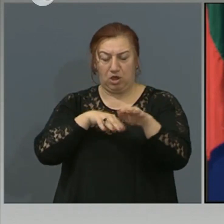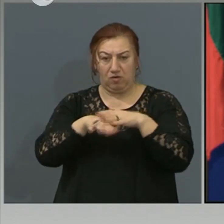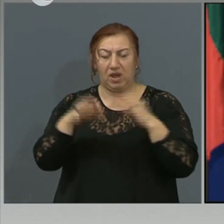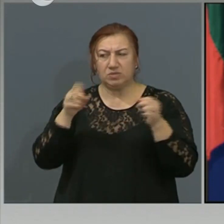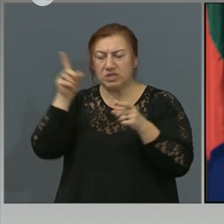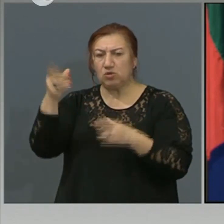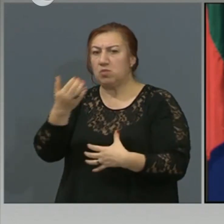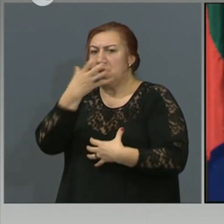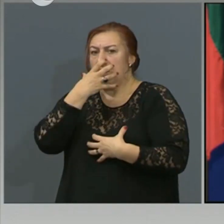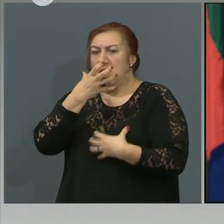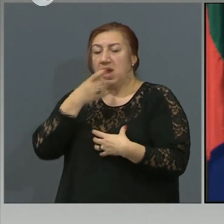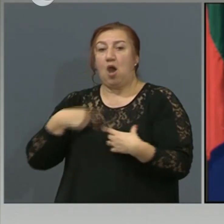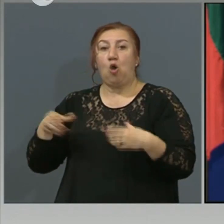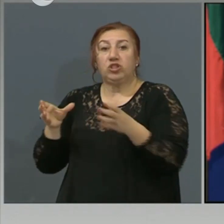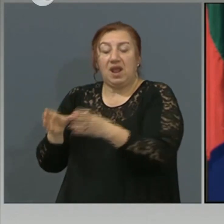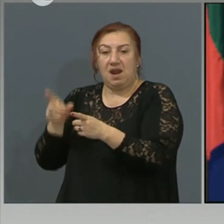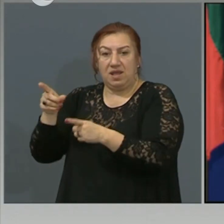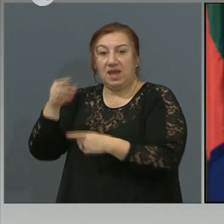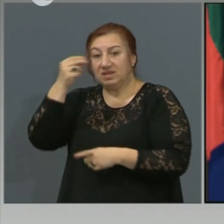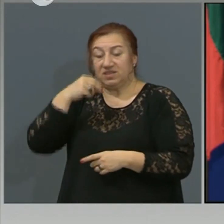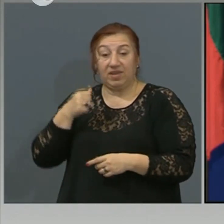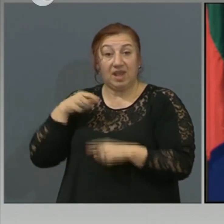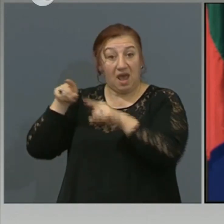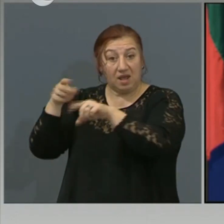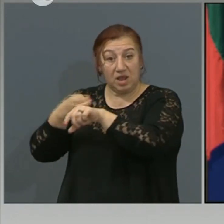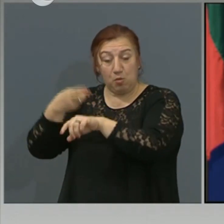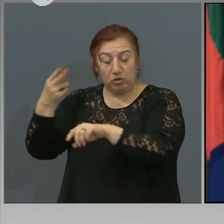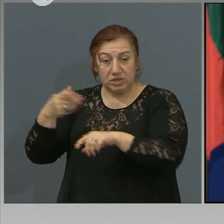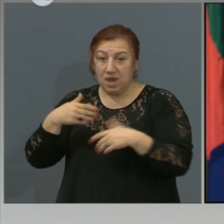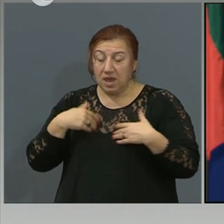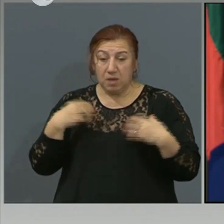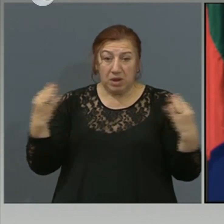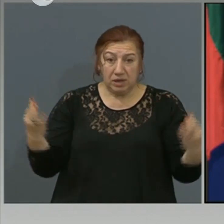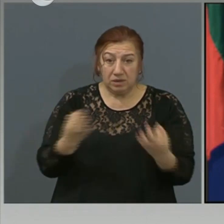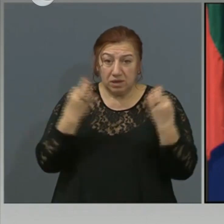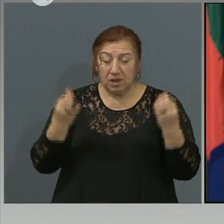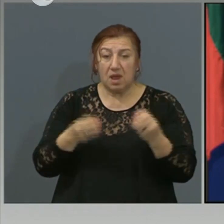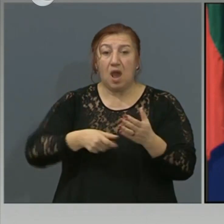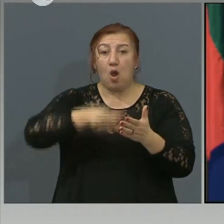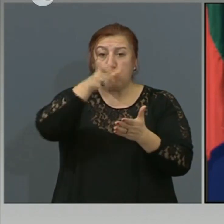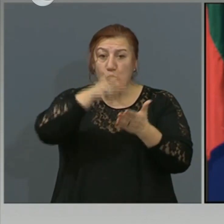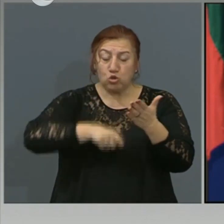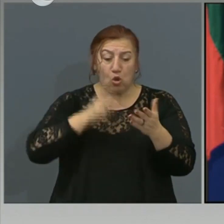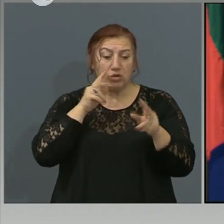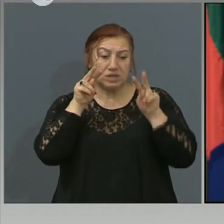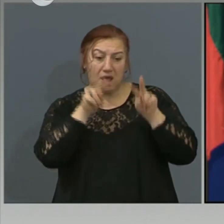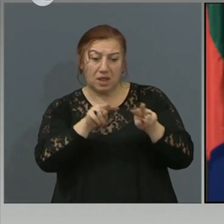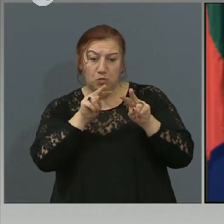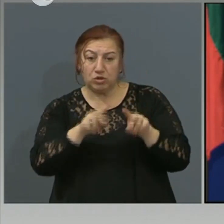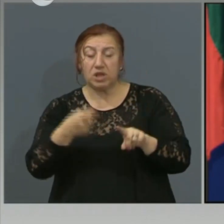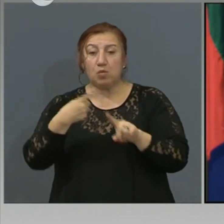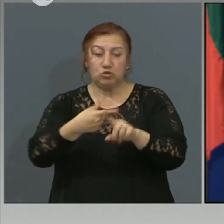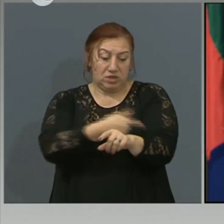втория ми въпрос, свързан с тази тема е, има ли унифициран генерален протокол за наблюдаване и тестване на вашите колеги медици,